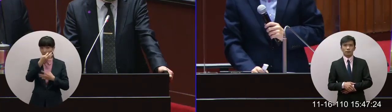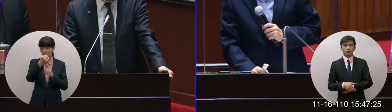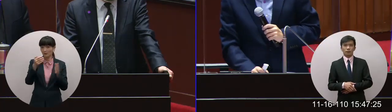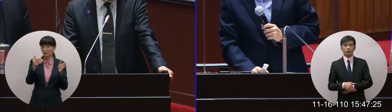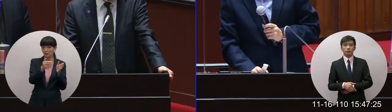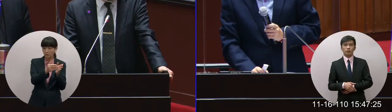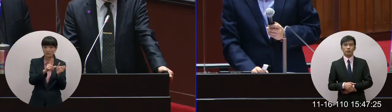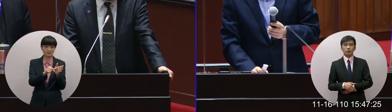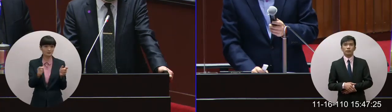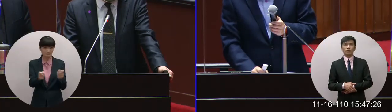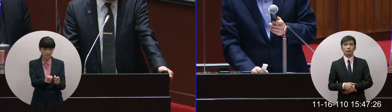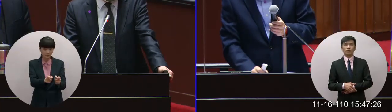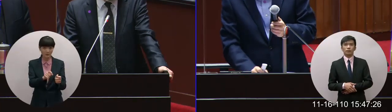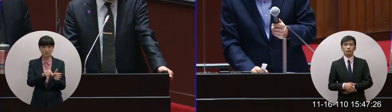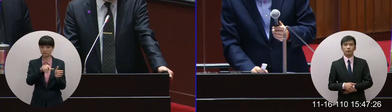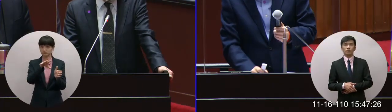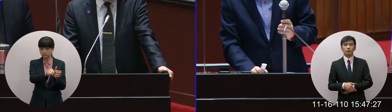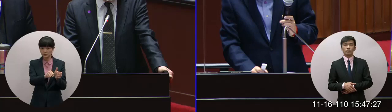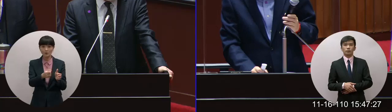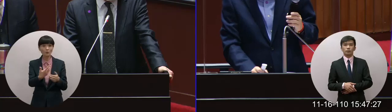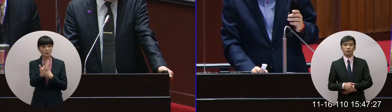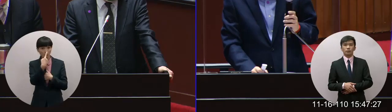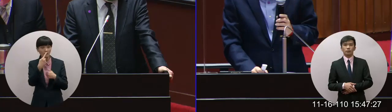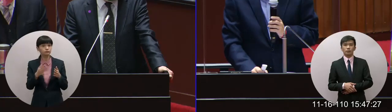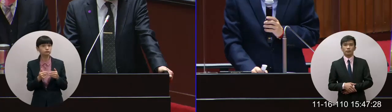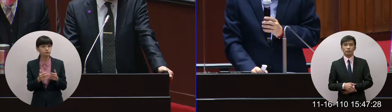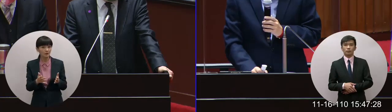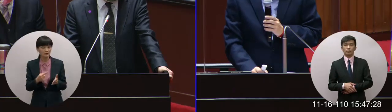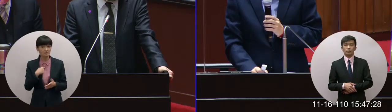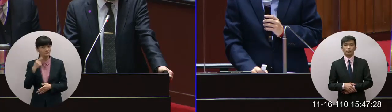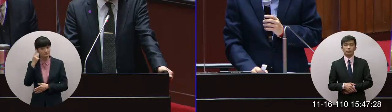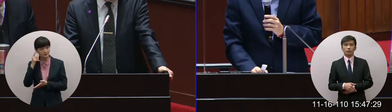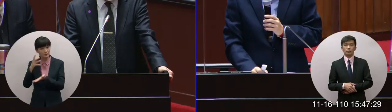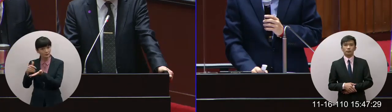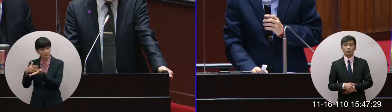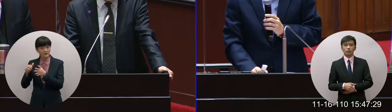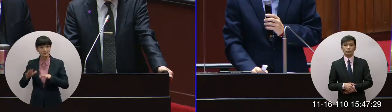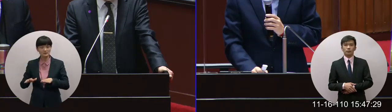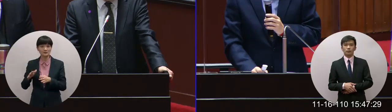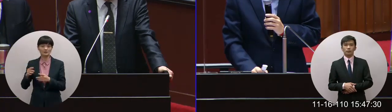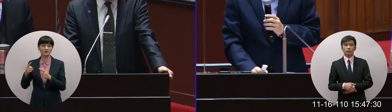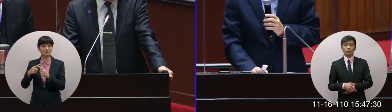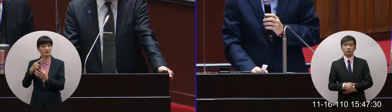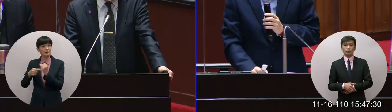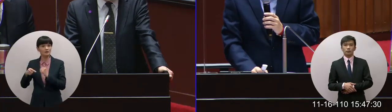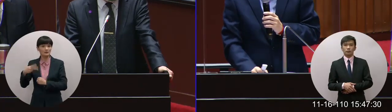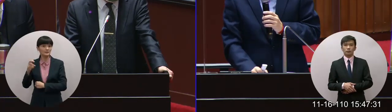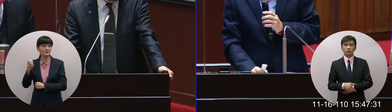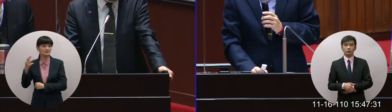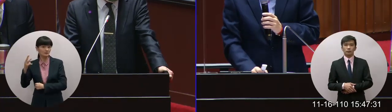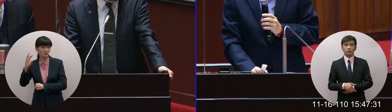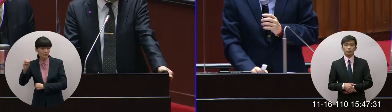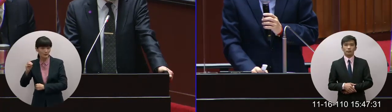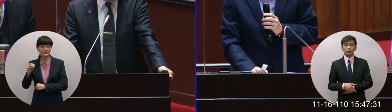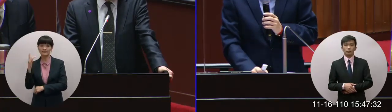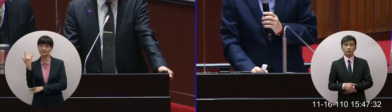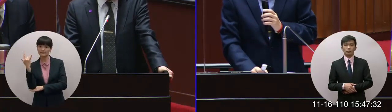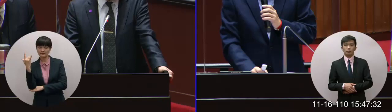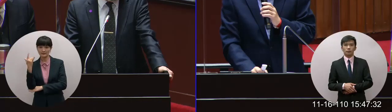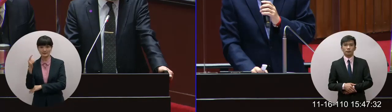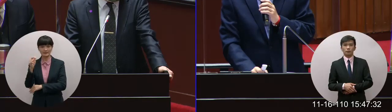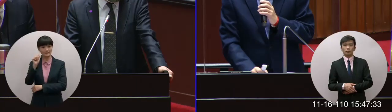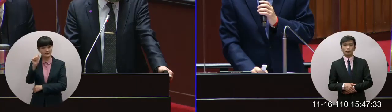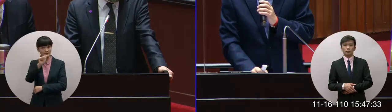相對的短我們要不要那是有估算我們現在還有203萬在等著打AG第二劑的人